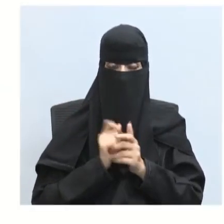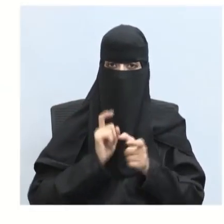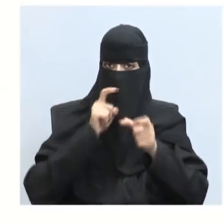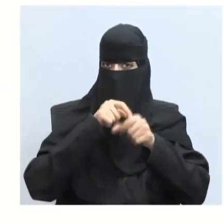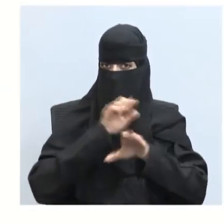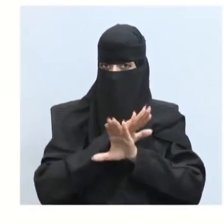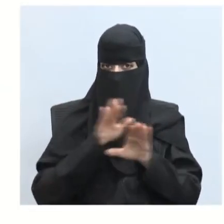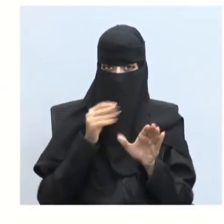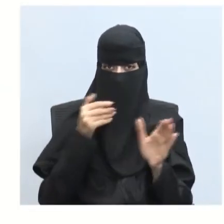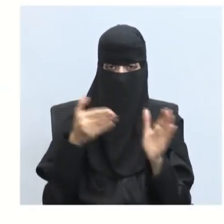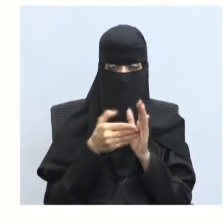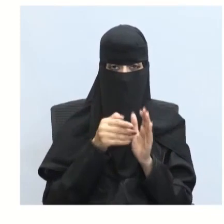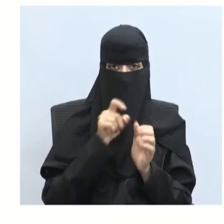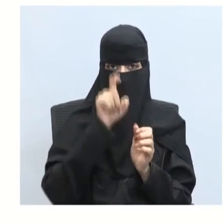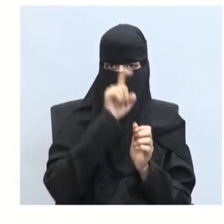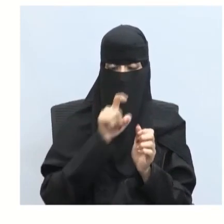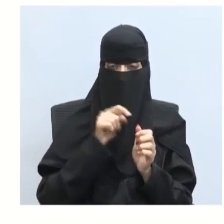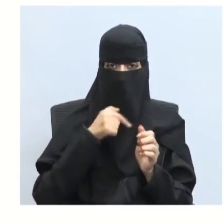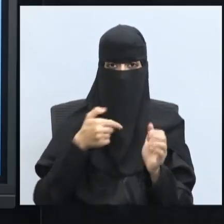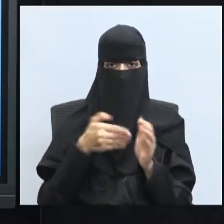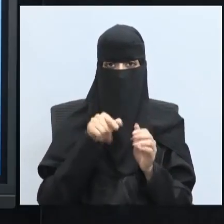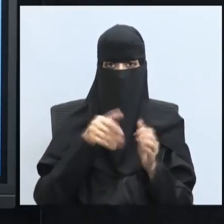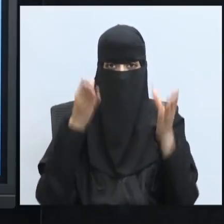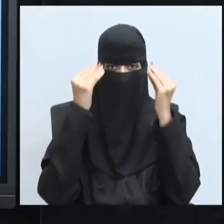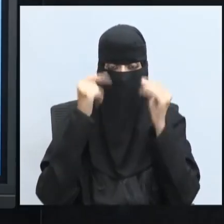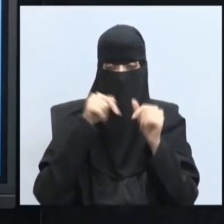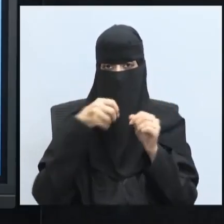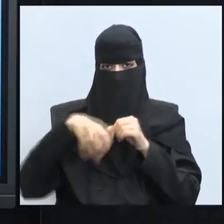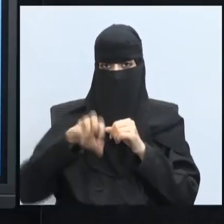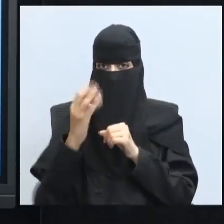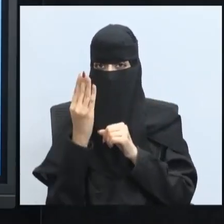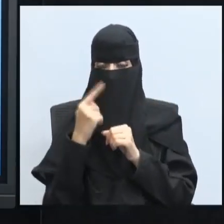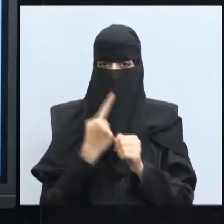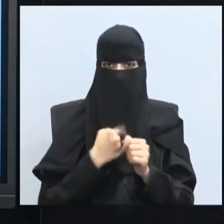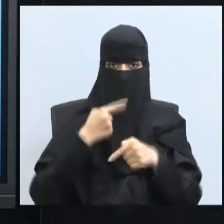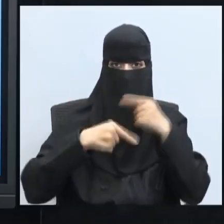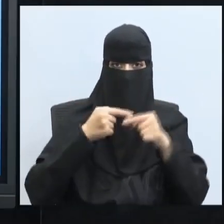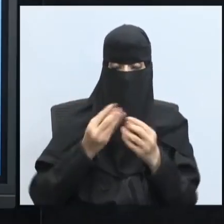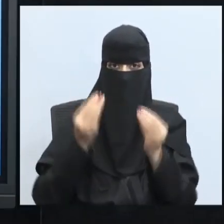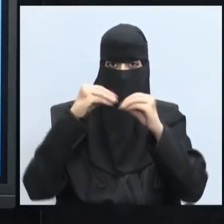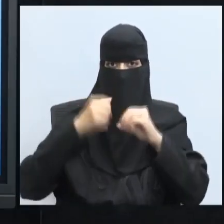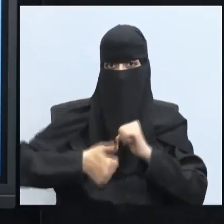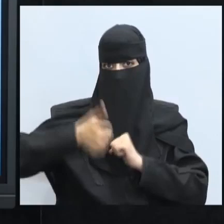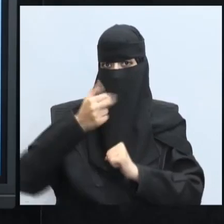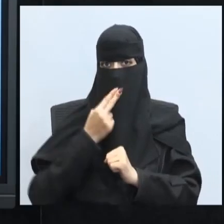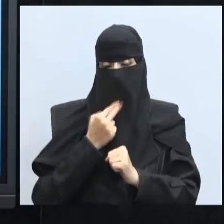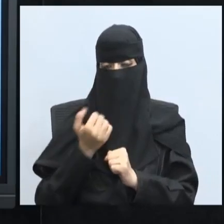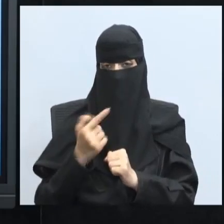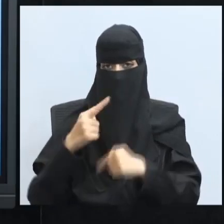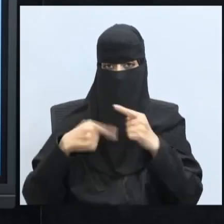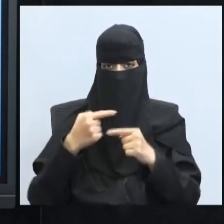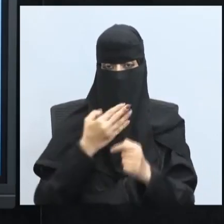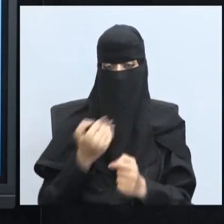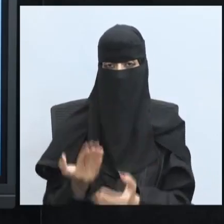وبهكذا نكون وصلنا إلى ختام إثراءات الفصل الرابع مع تمنيات لكم بمزيد من التوفيق والنجاح